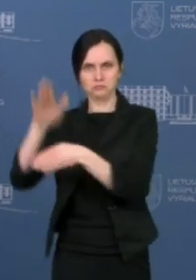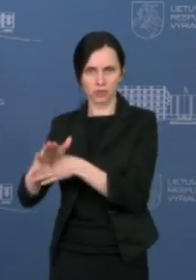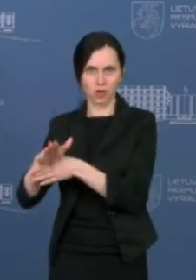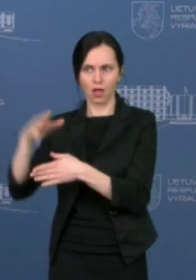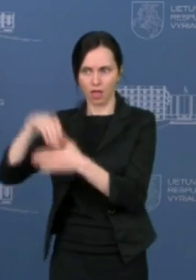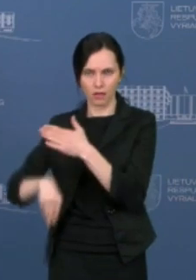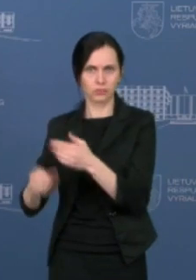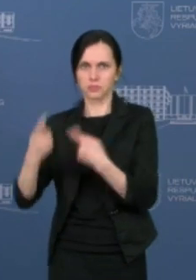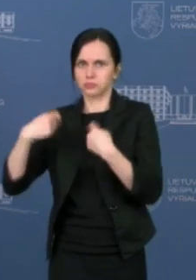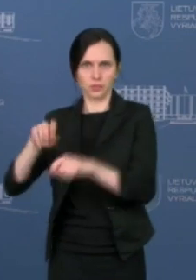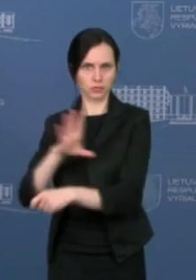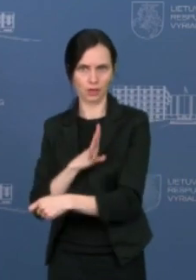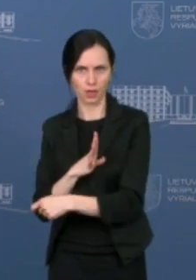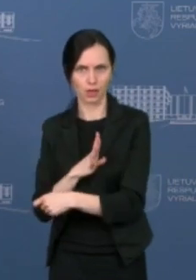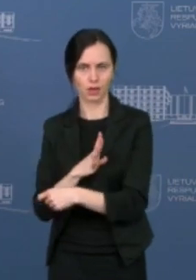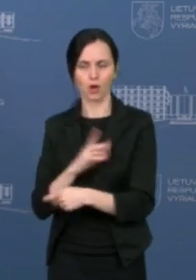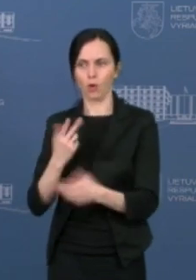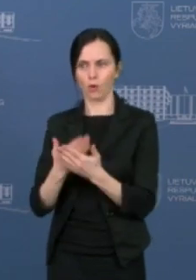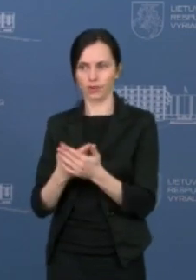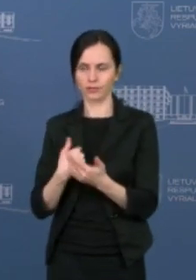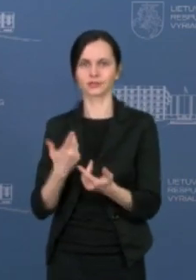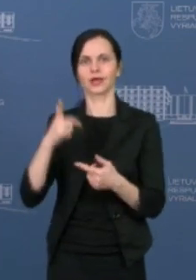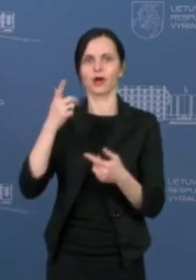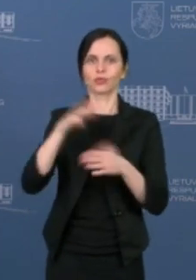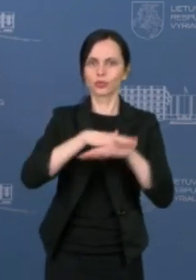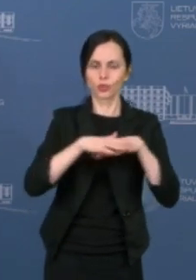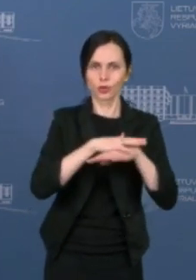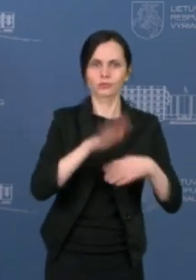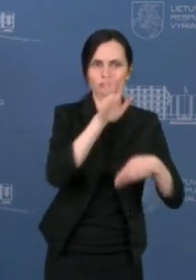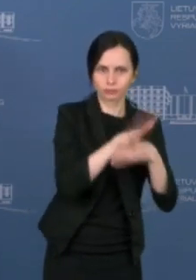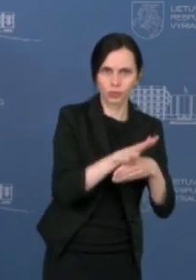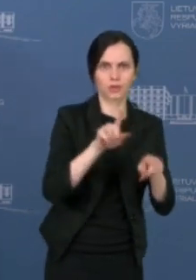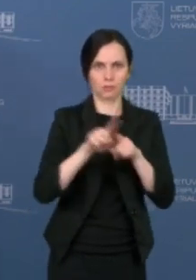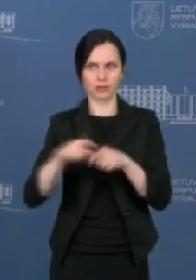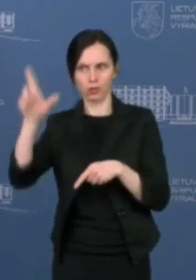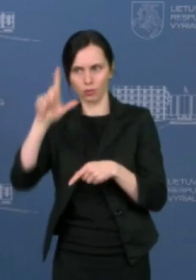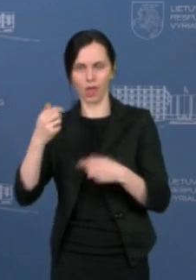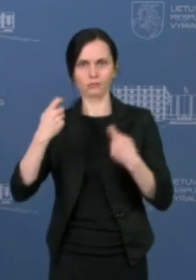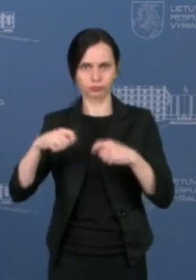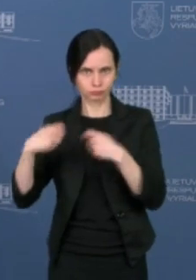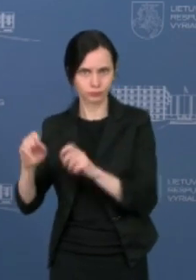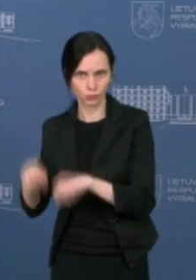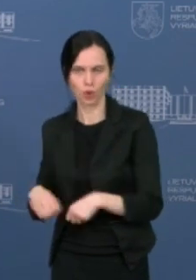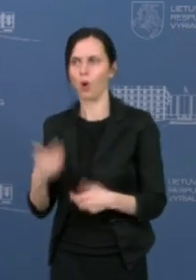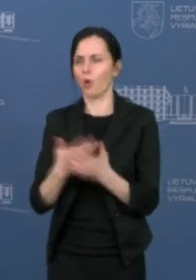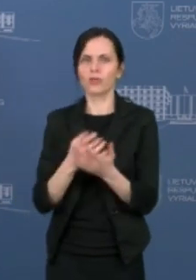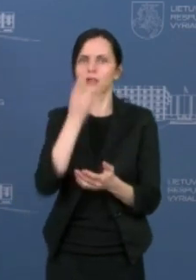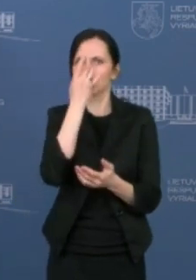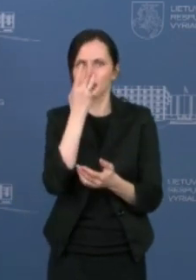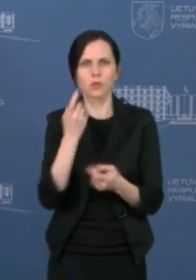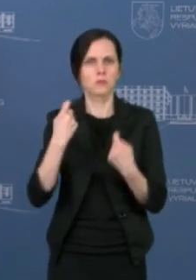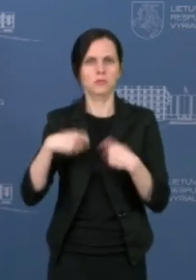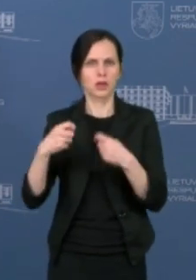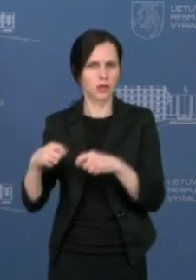Trugavėtėse negalima prekiauti, nes Trugavėtės dirba ir po stogų, ir laukia. Gal galite paaiškinti, kaip jos veiks, ir kodėl buvo įskirta gėlių prekyba, gal galite